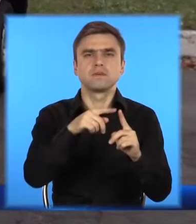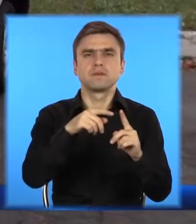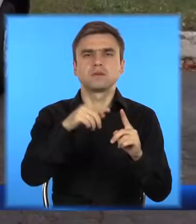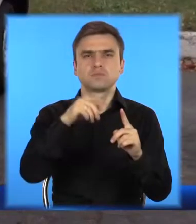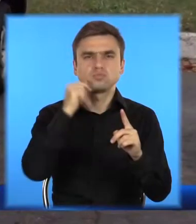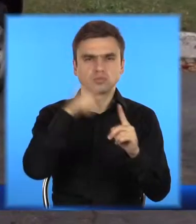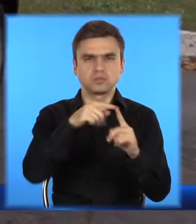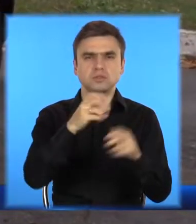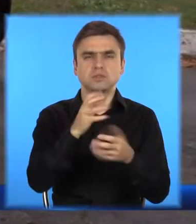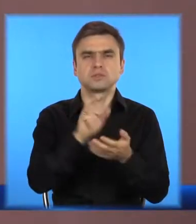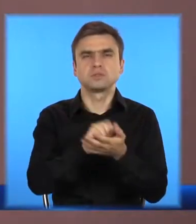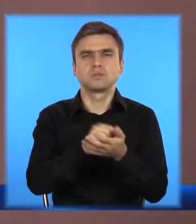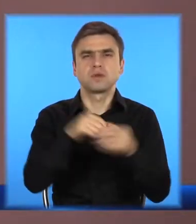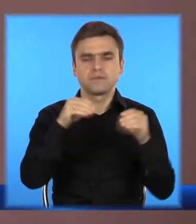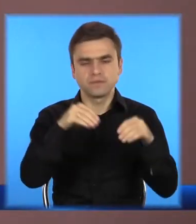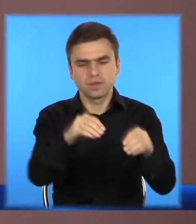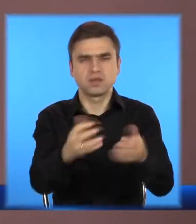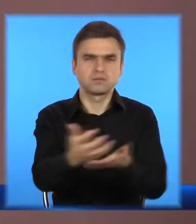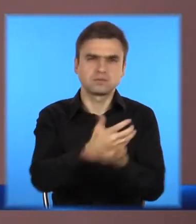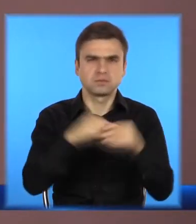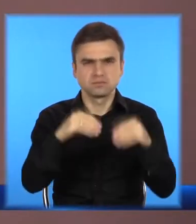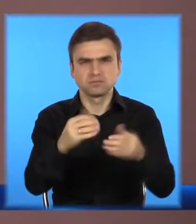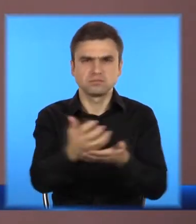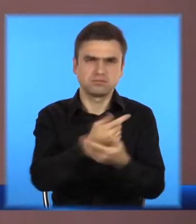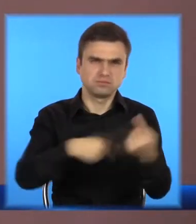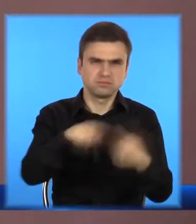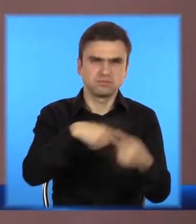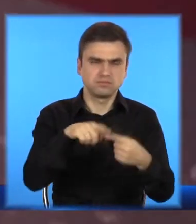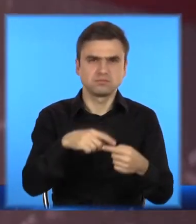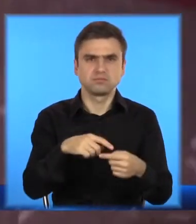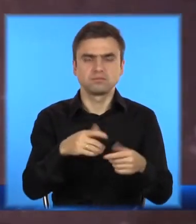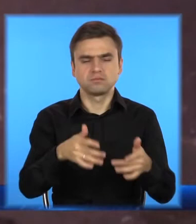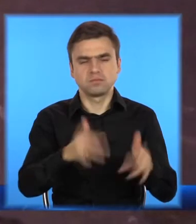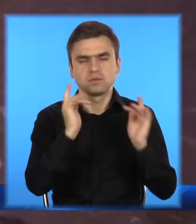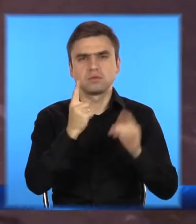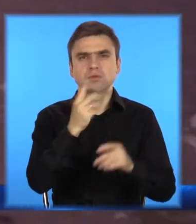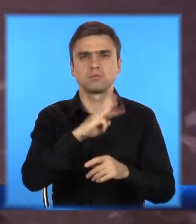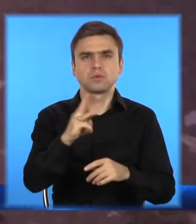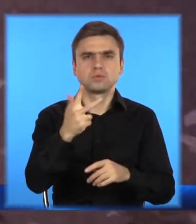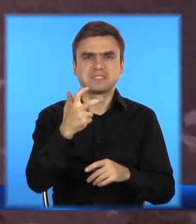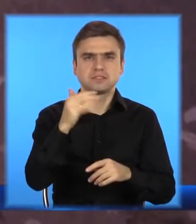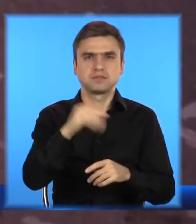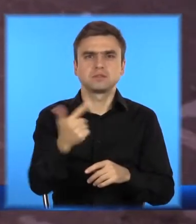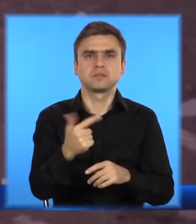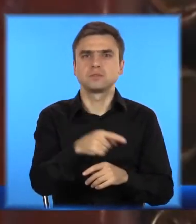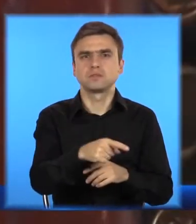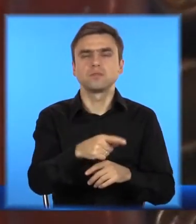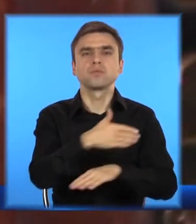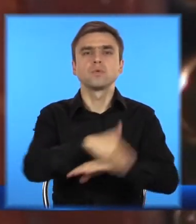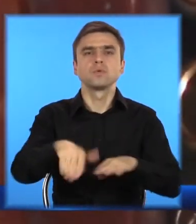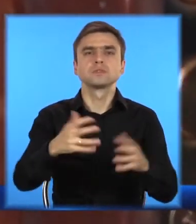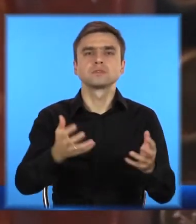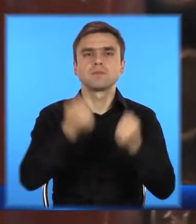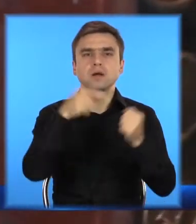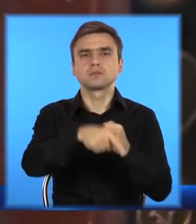Злочин стався вранці 8 жовтня у Саксаганському районі по вулиці Спаській. Приблизно о 5-й ранку чоловік виходив з